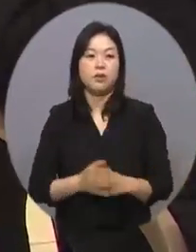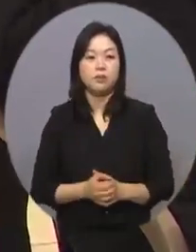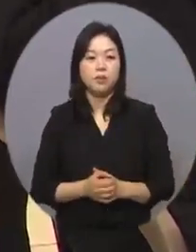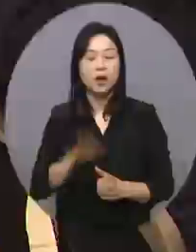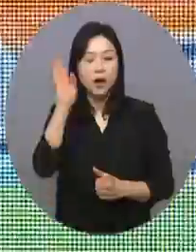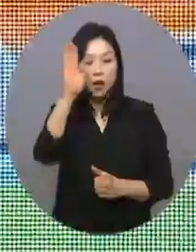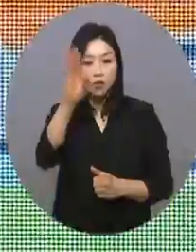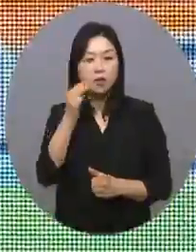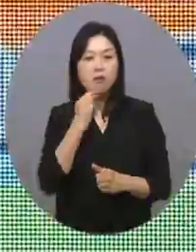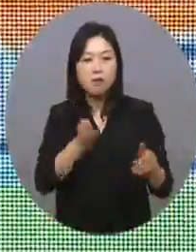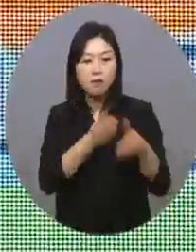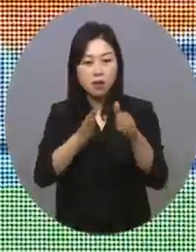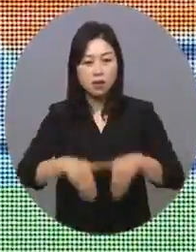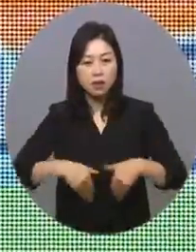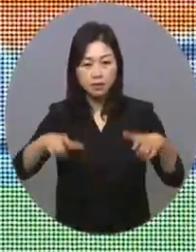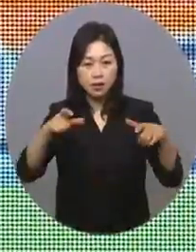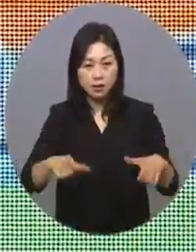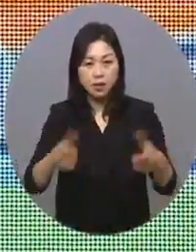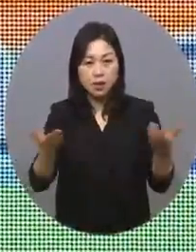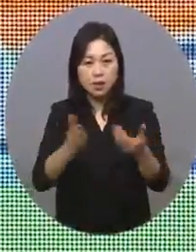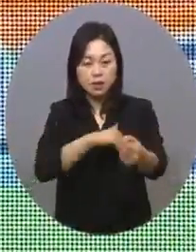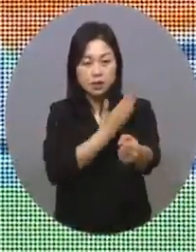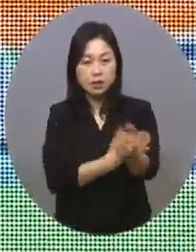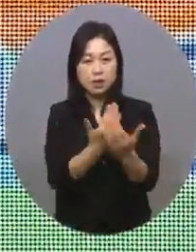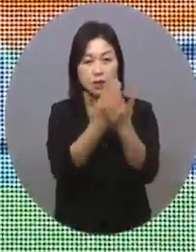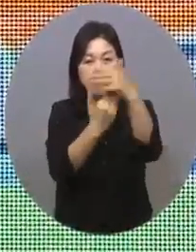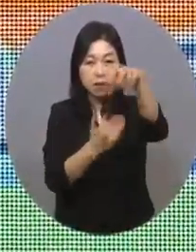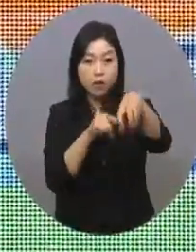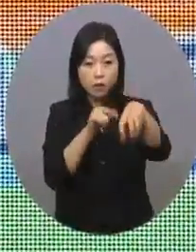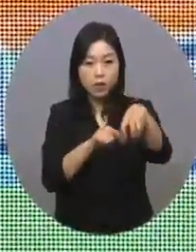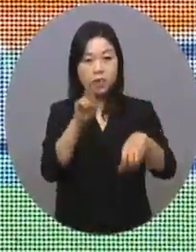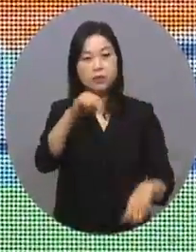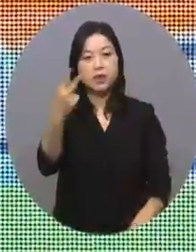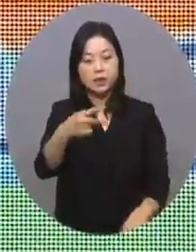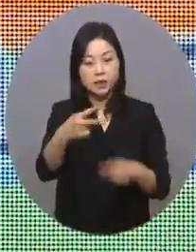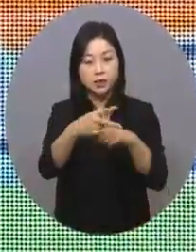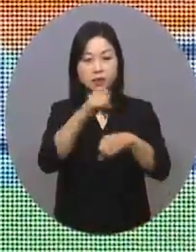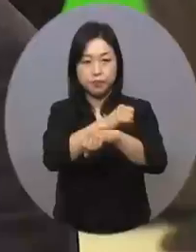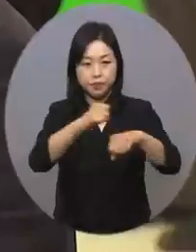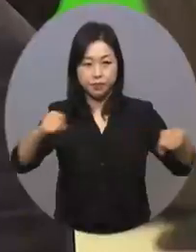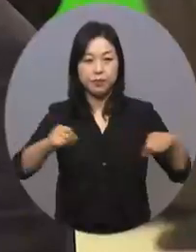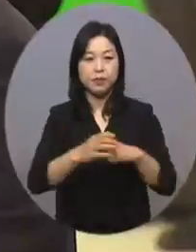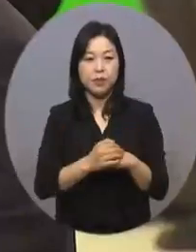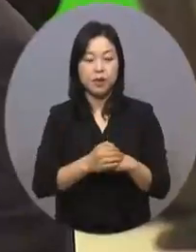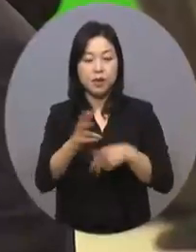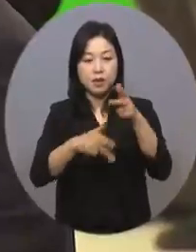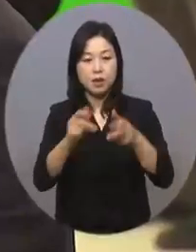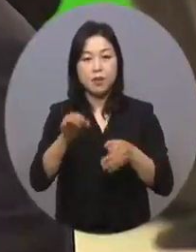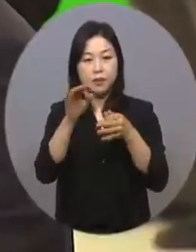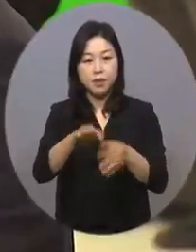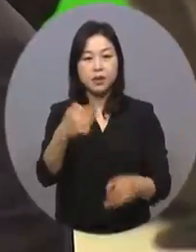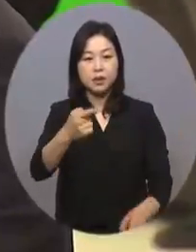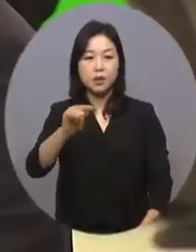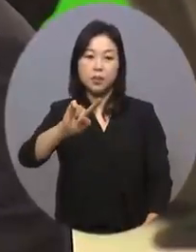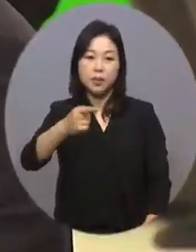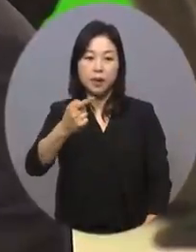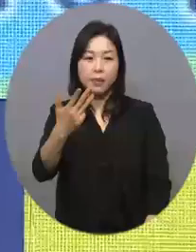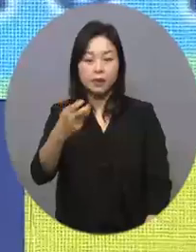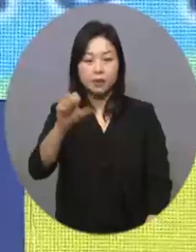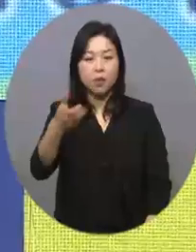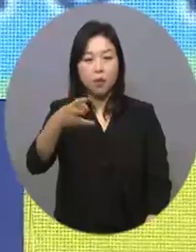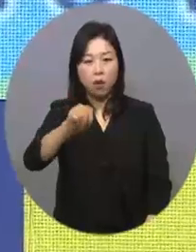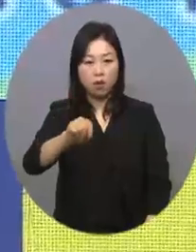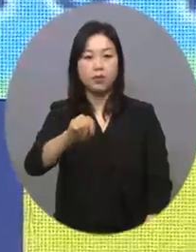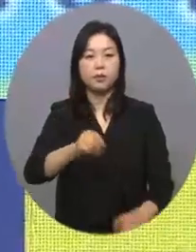앞으로 들어서게 될 경기 남부 직업능력개발원은 약 2만 2천 제곱미터 규모로 총 사업비 1,185억 원이